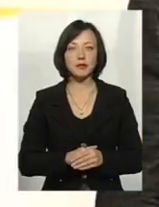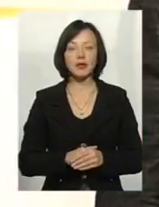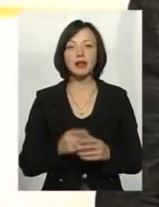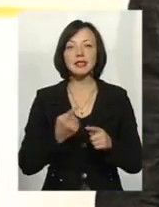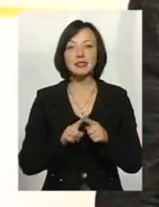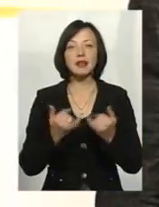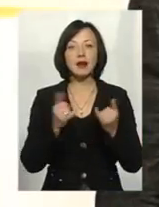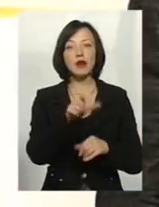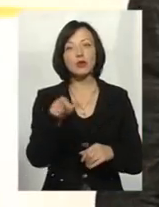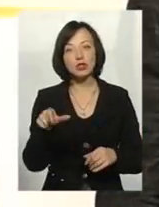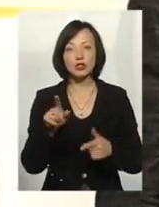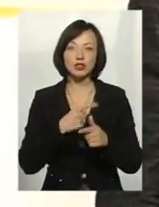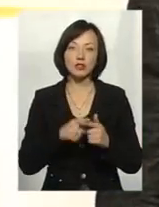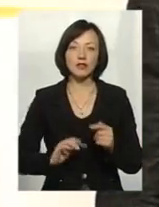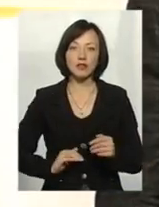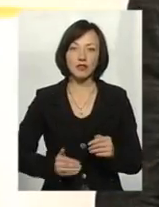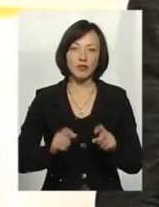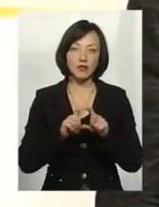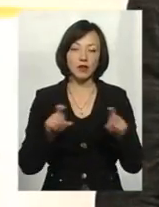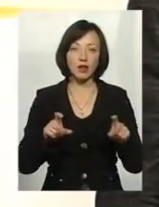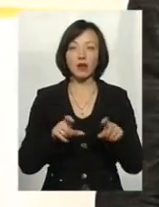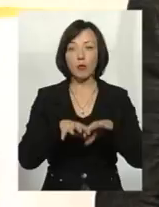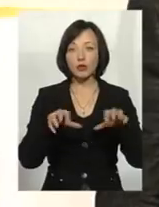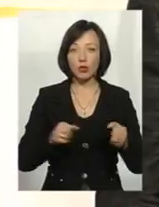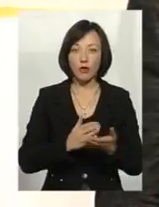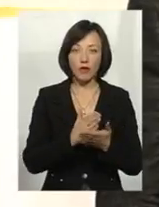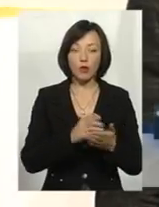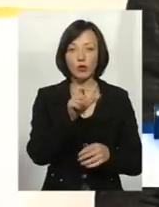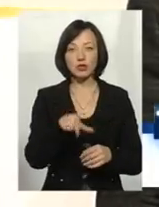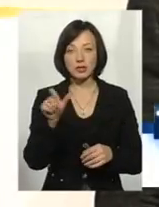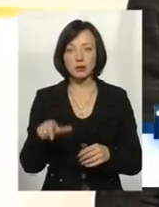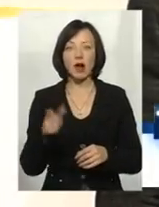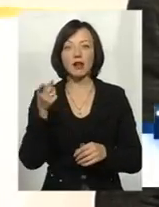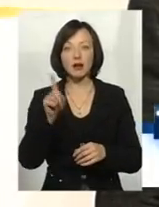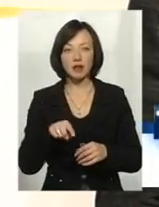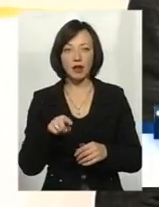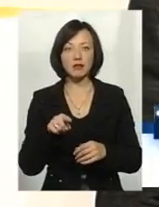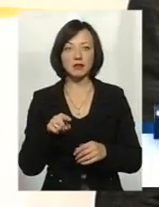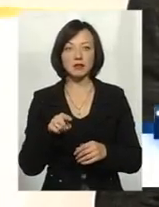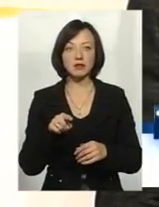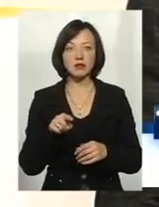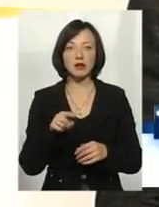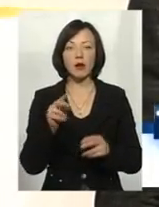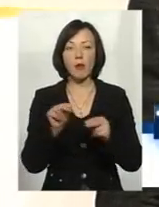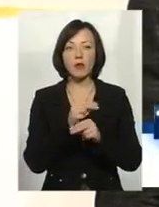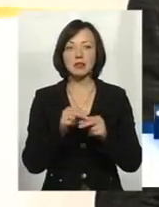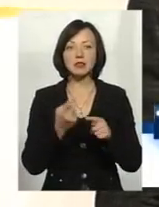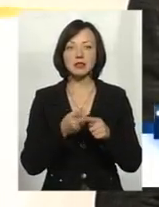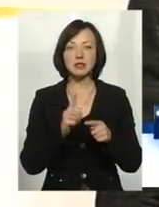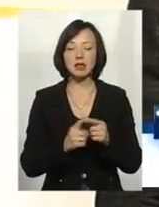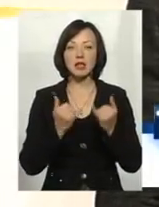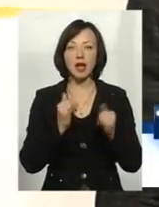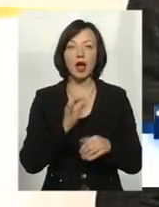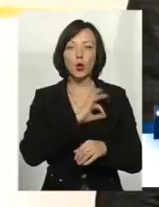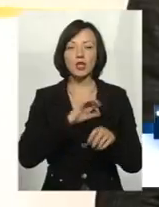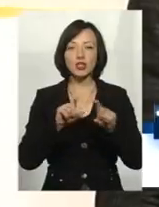фізособи чи для юридичних? Для юридичних, для посадових осіб, навіть я чуть-чуть поправлюся, це для юридичних